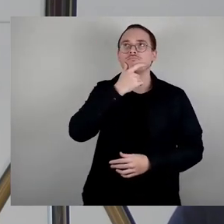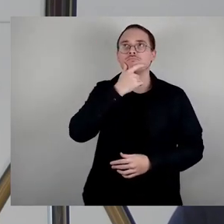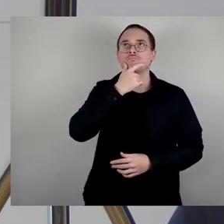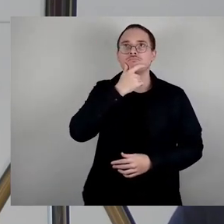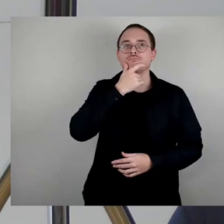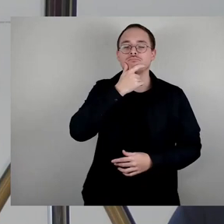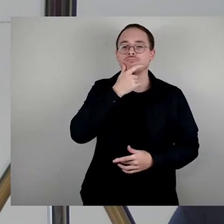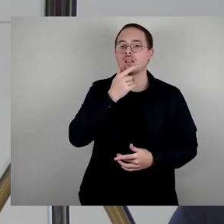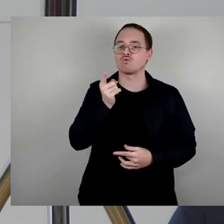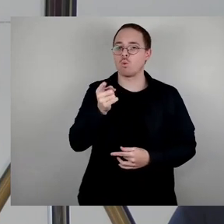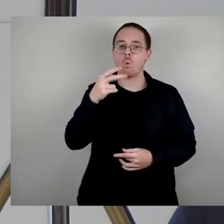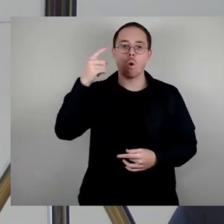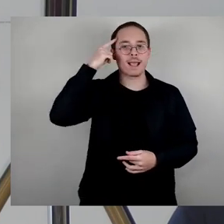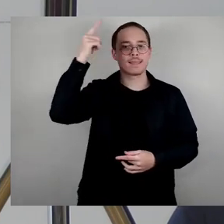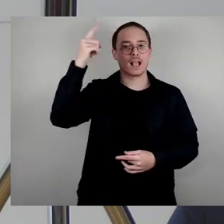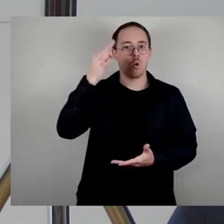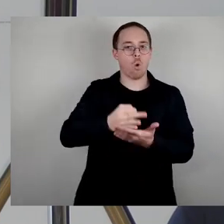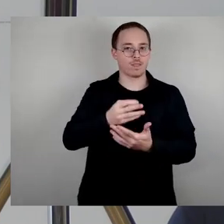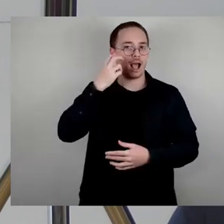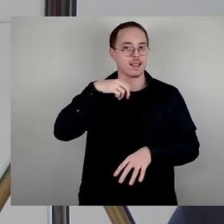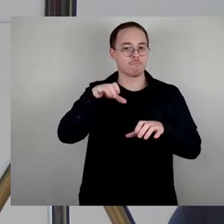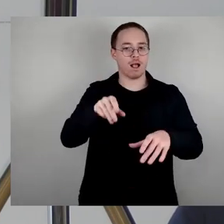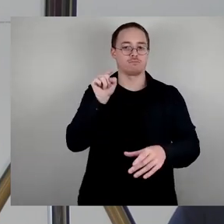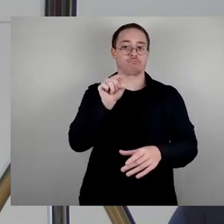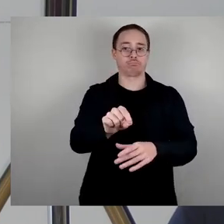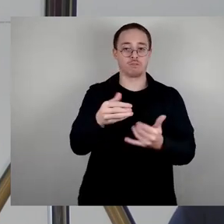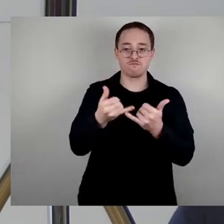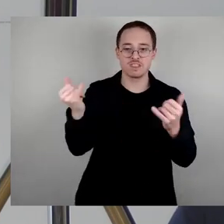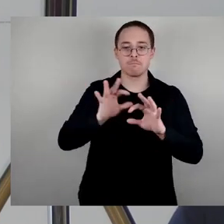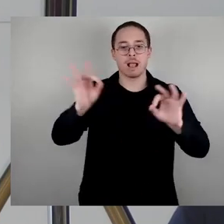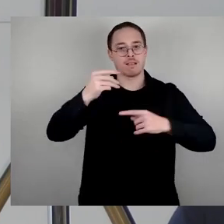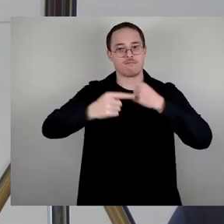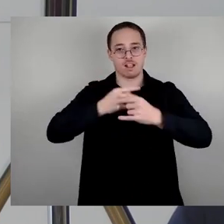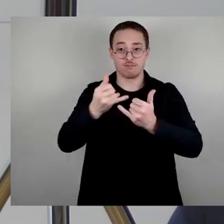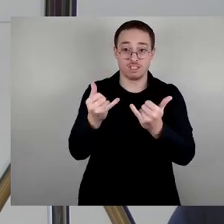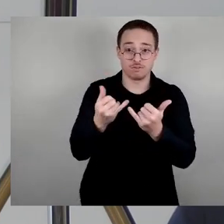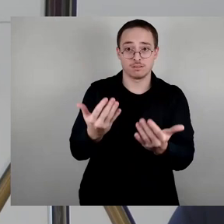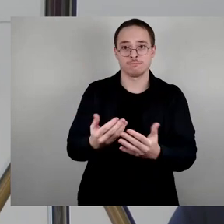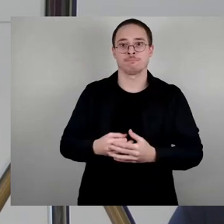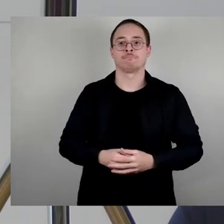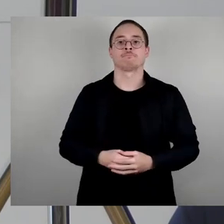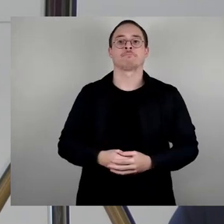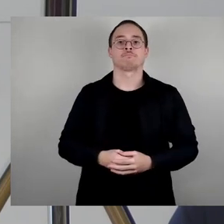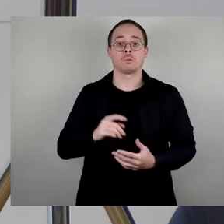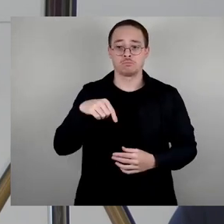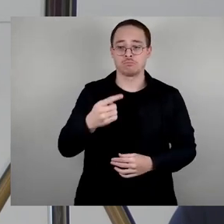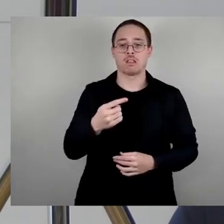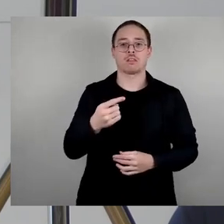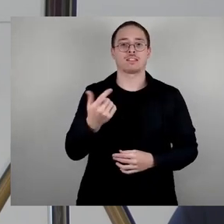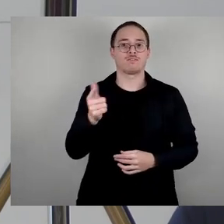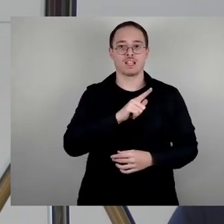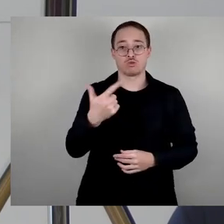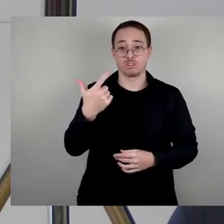Gedenkort am Altmarkt besser zu entwickeln ist. Infolgedessen erfolgte dann im Januar 2020